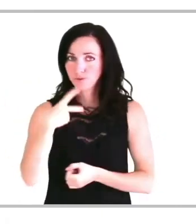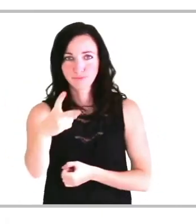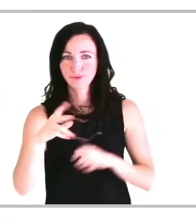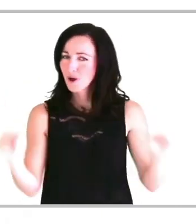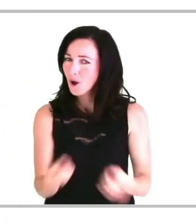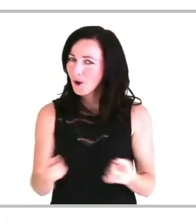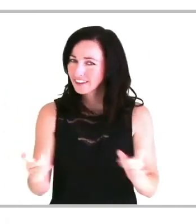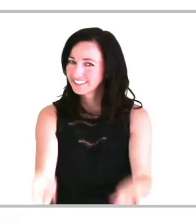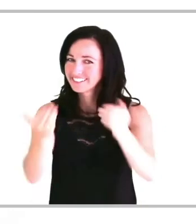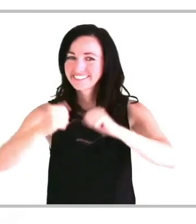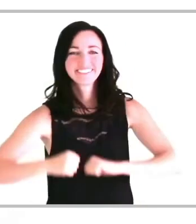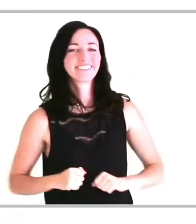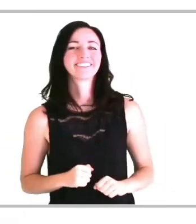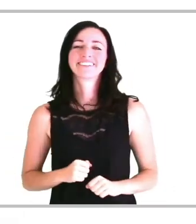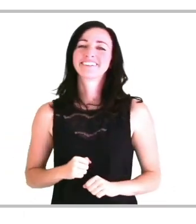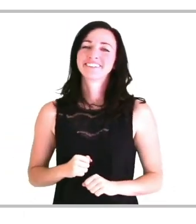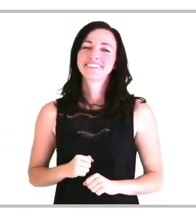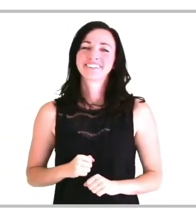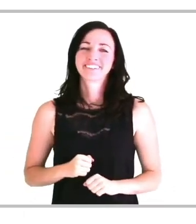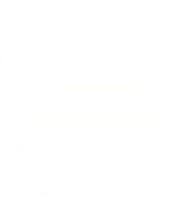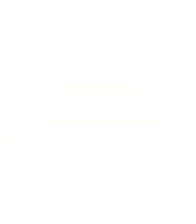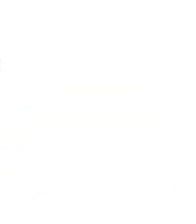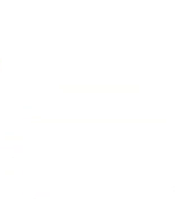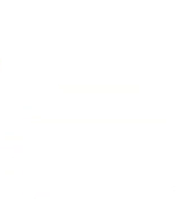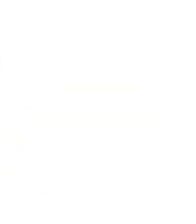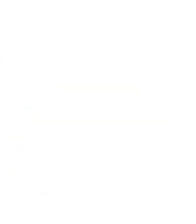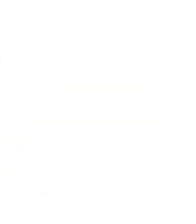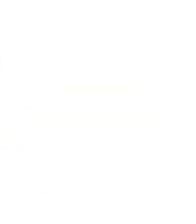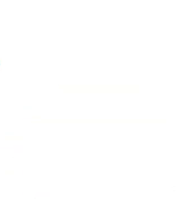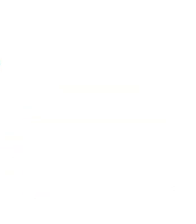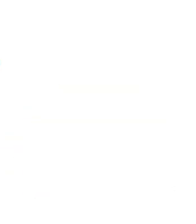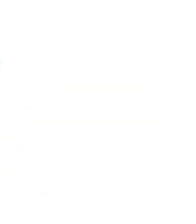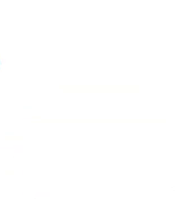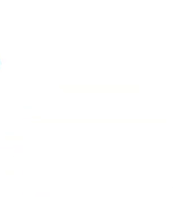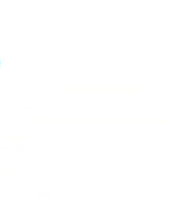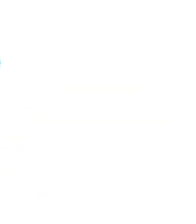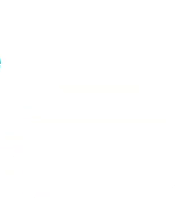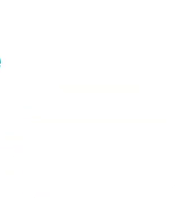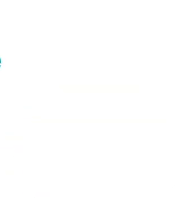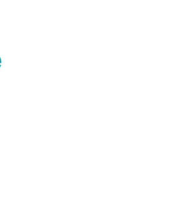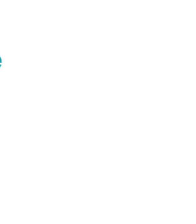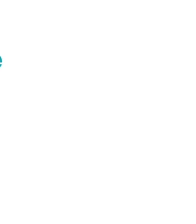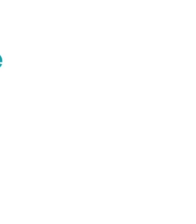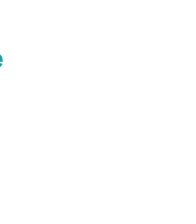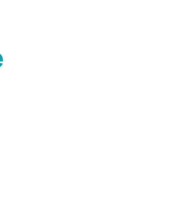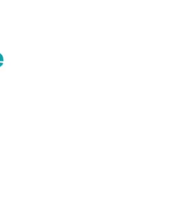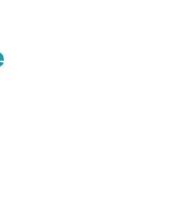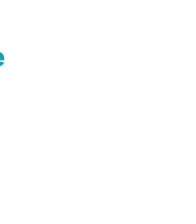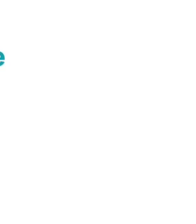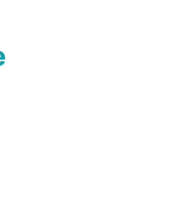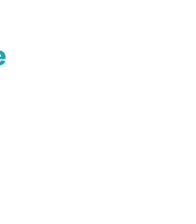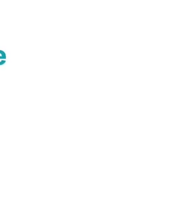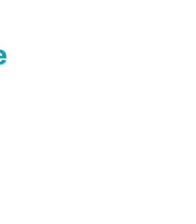factures ou devis. Entraînez-vous ! Rendez-vous sur www.t-learning